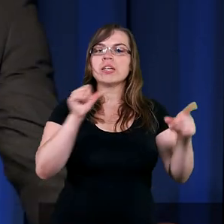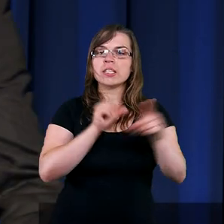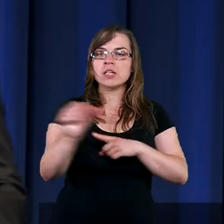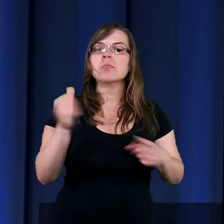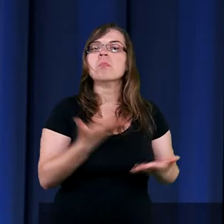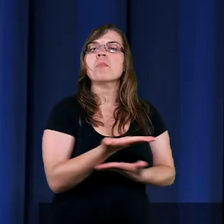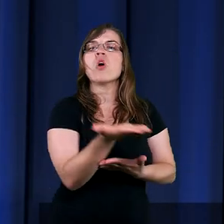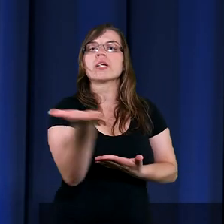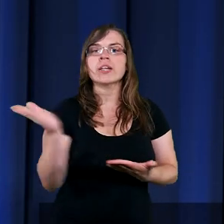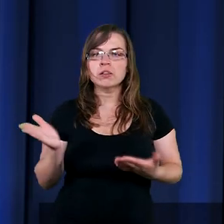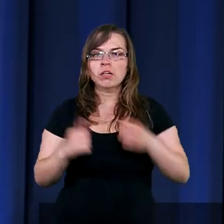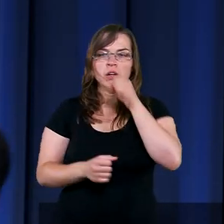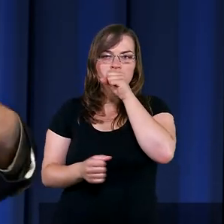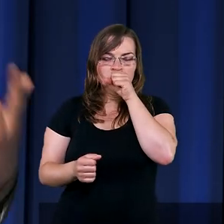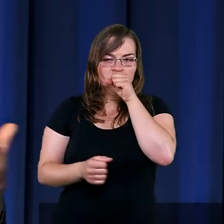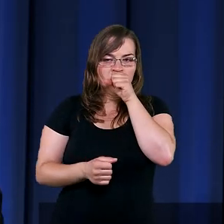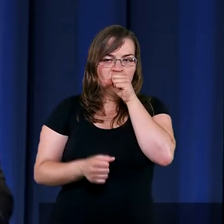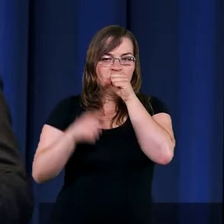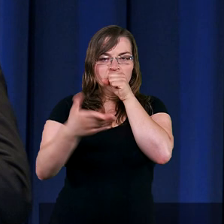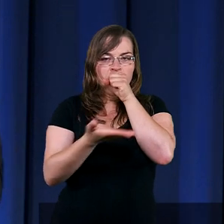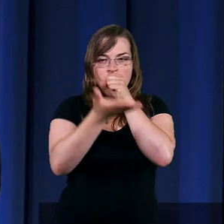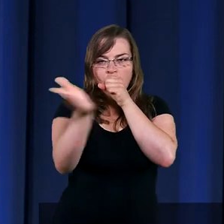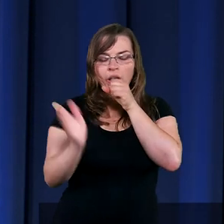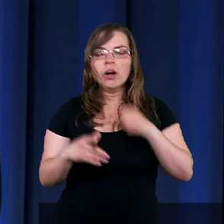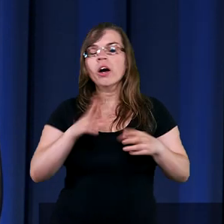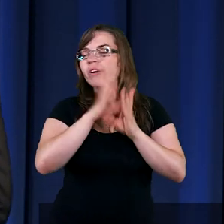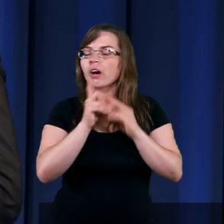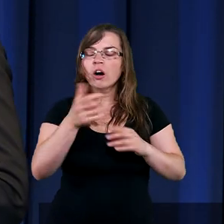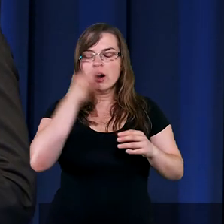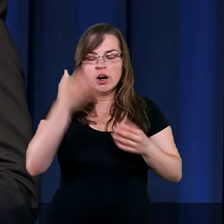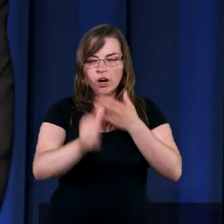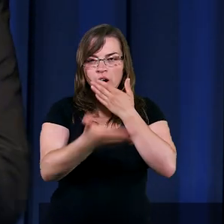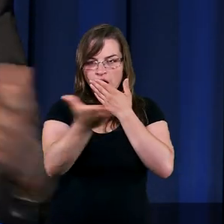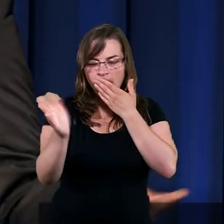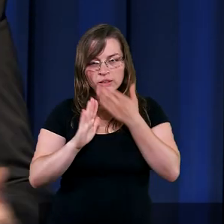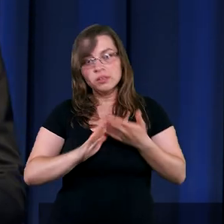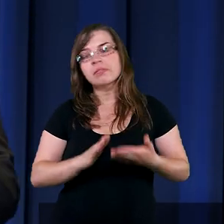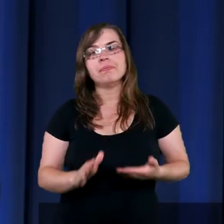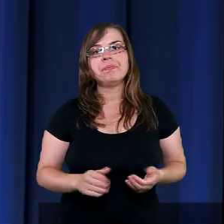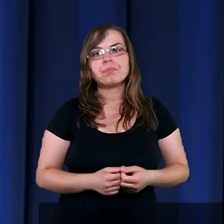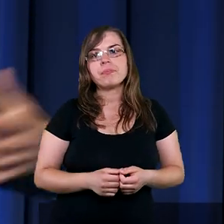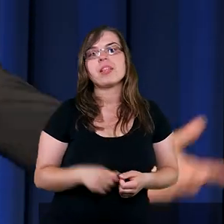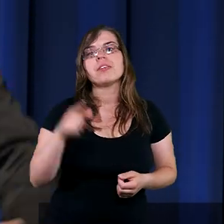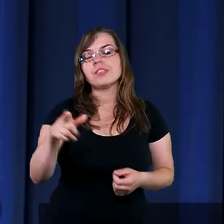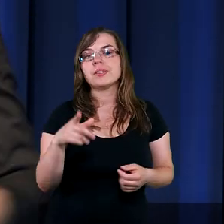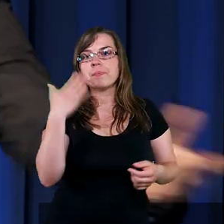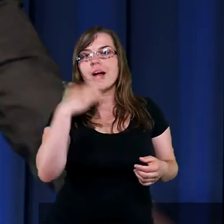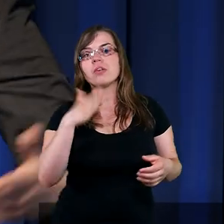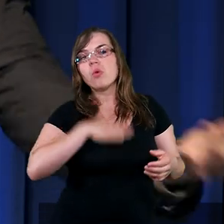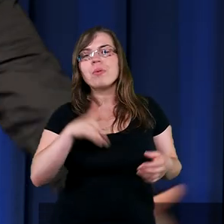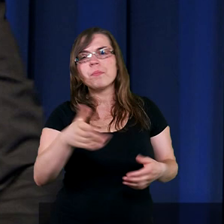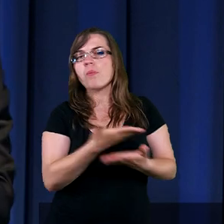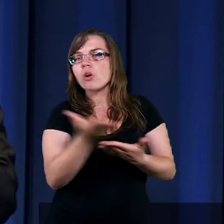jest poczęstunek. I na ten poczęstunek znosi się wszystko, co najlepsze. Ja tam naprawdę bardzo lubiłem te